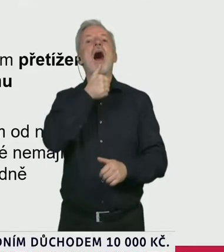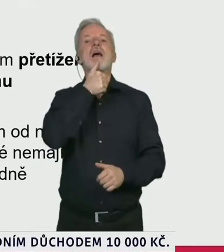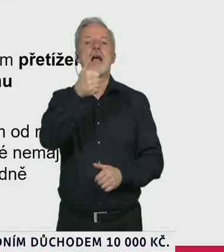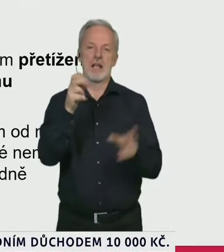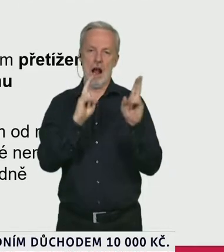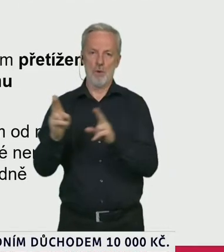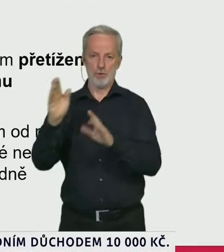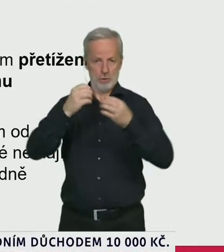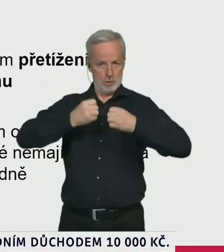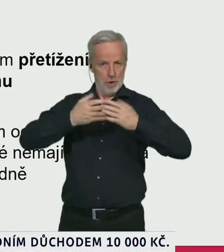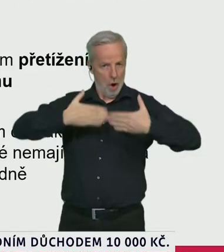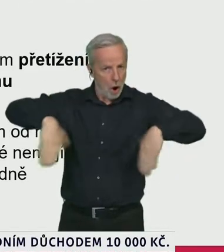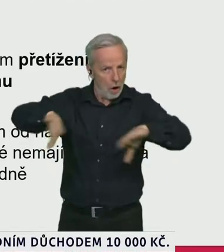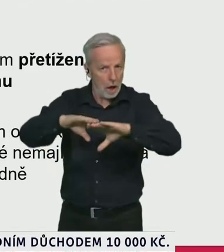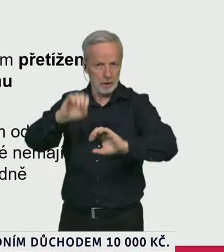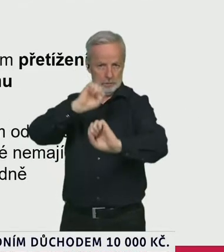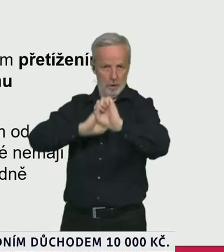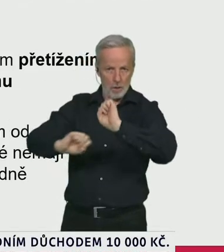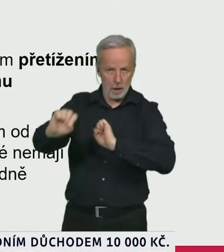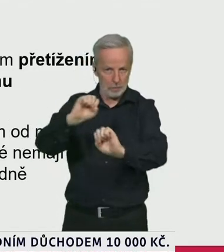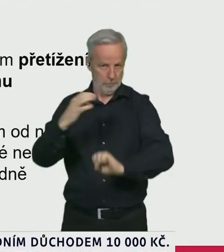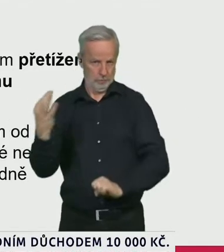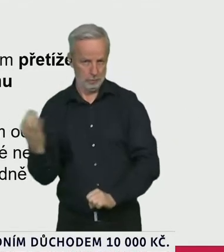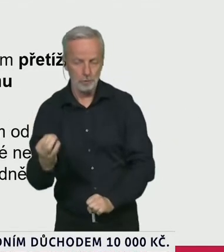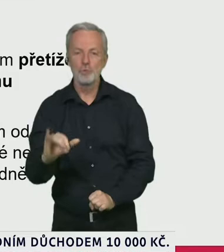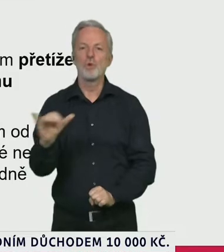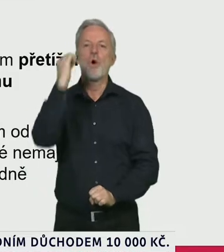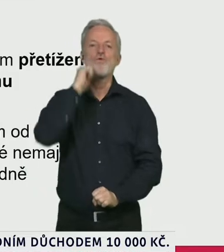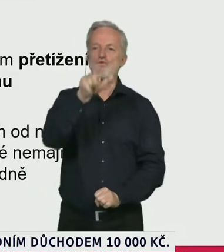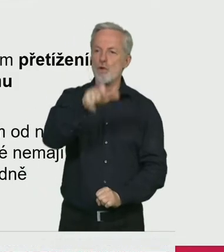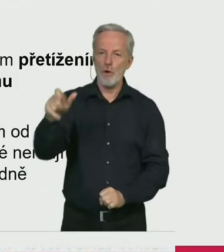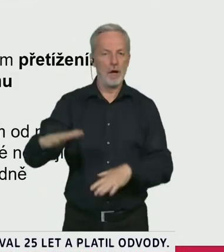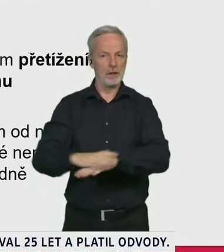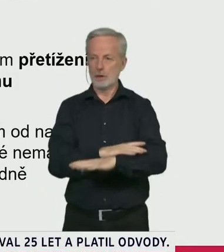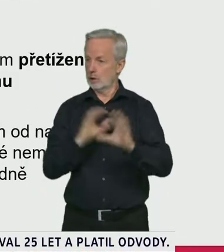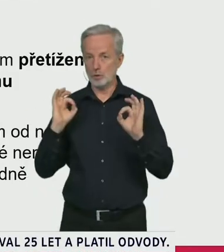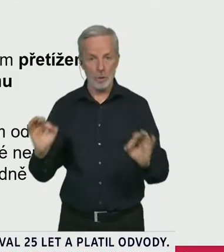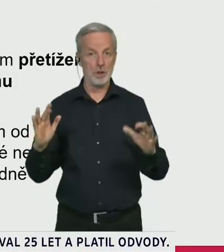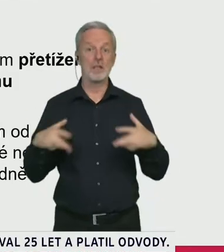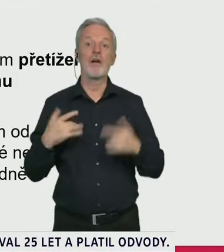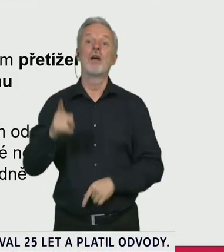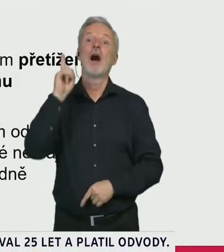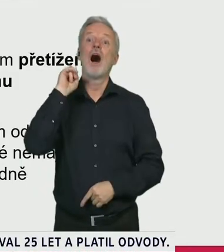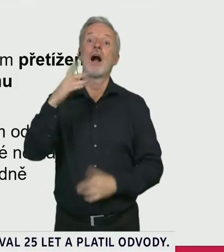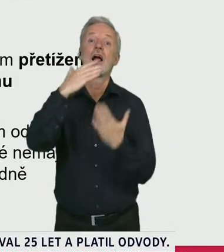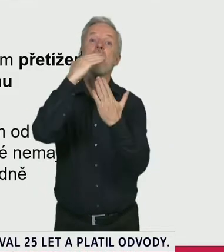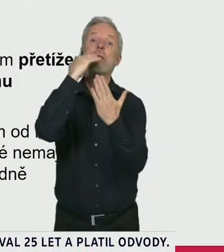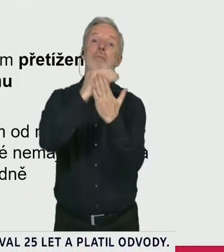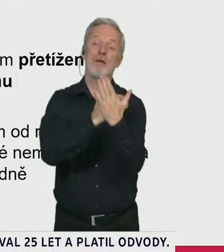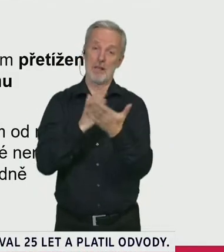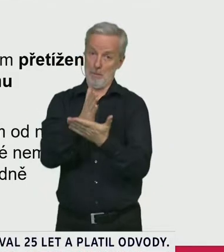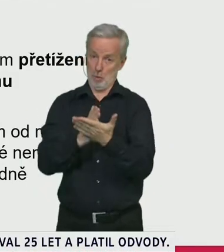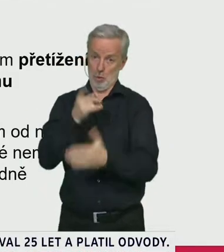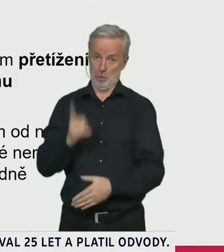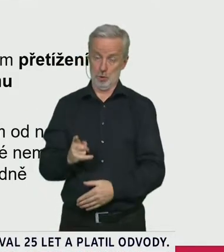dobře, kteří jsme v uvozovkách v pořádku, jsme tato pravidla dodržovali, protože byť nevědomky,